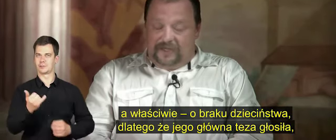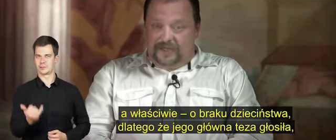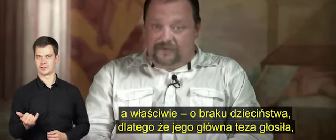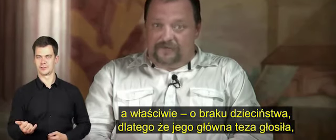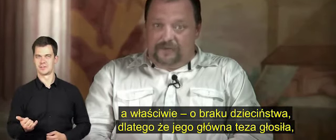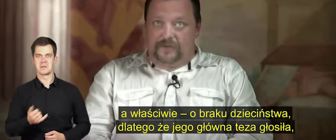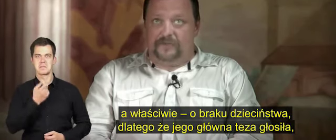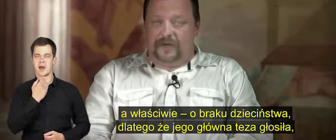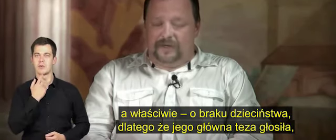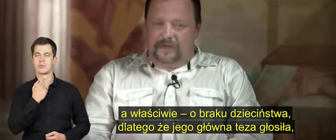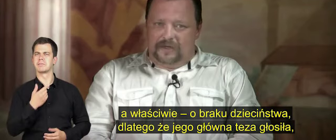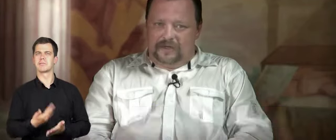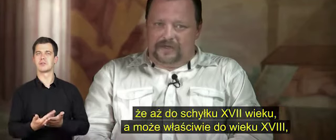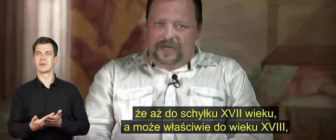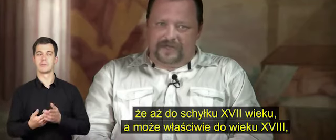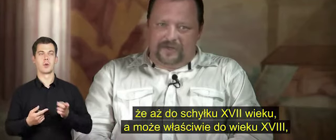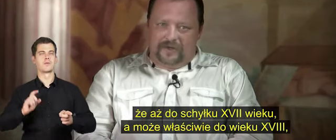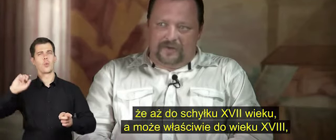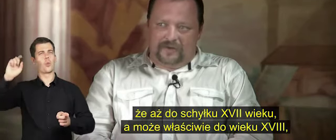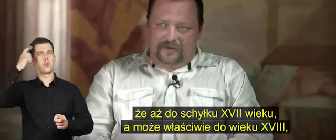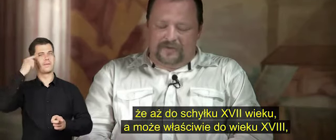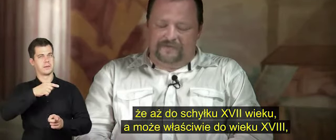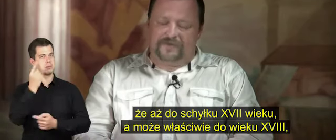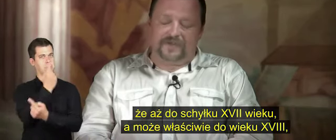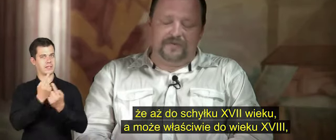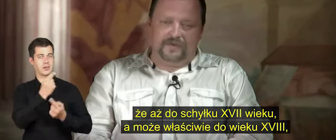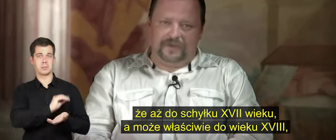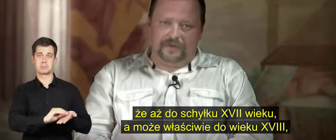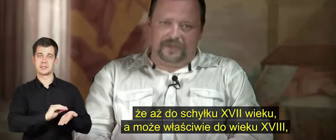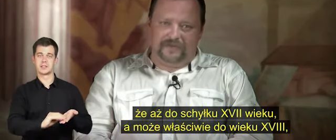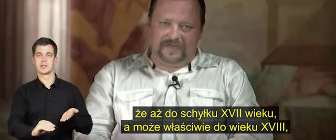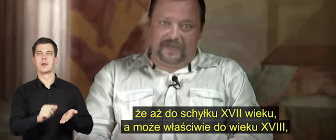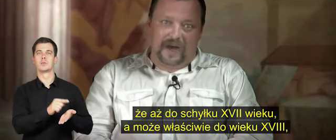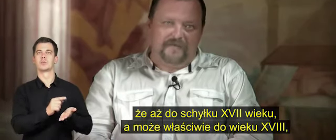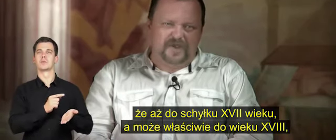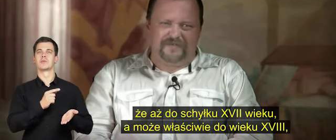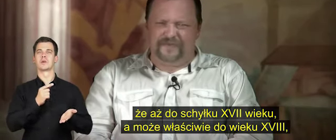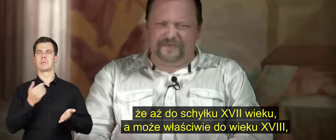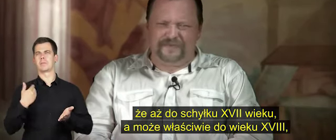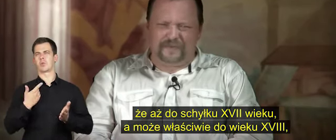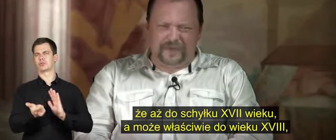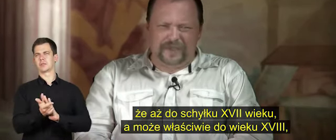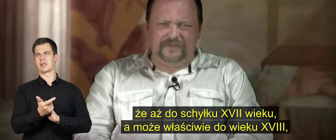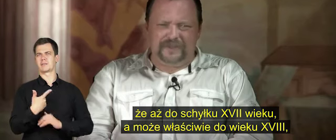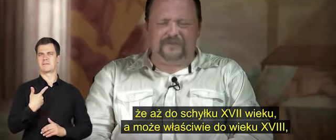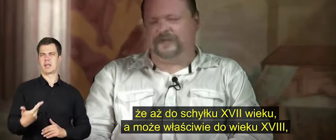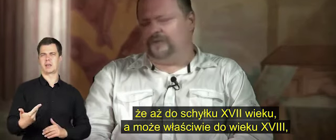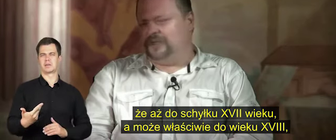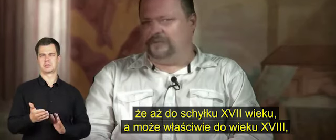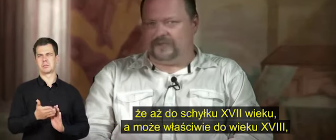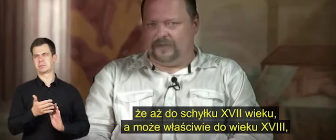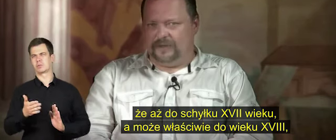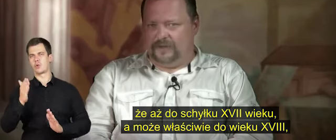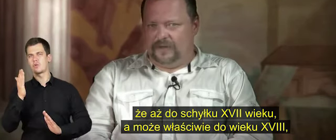że jego teza główna głosiła, że aż do schyłku wieku XVII, a może właściwie do